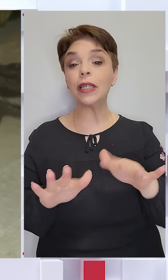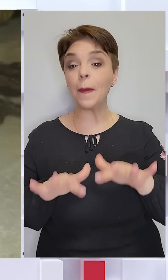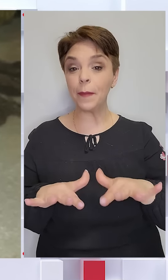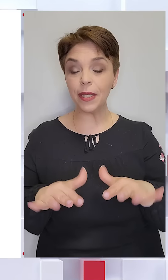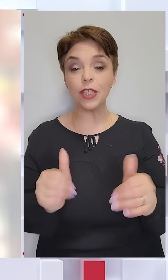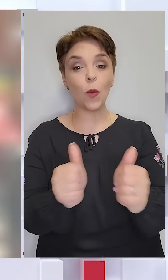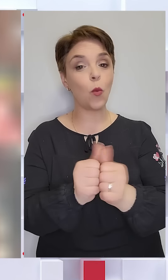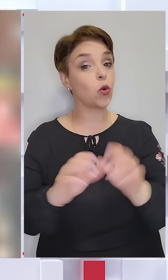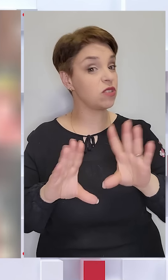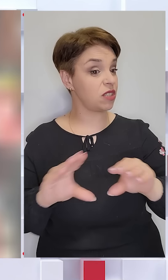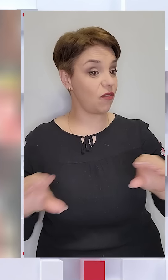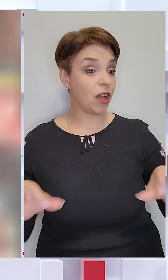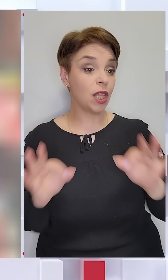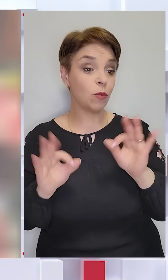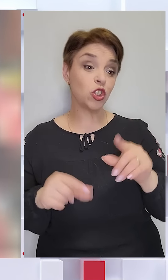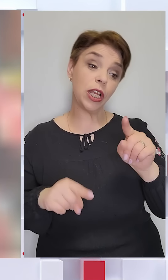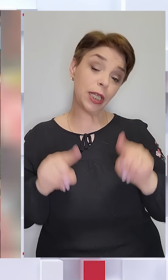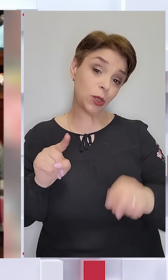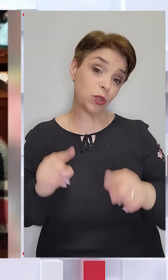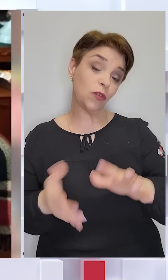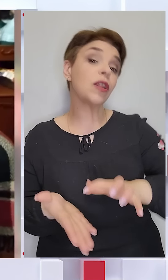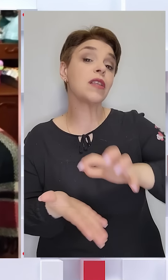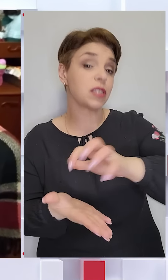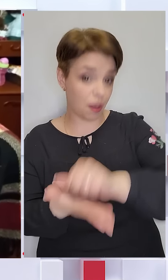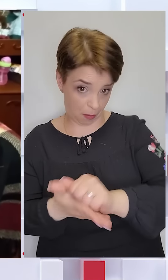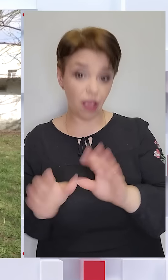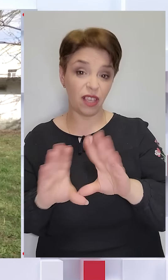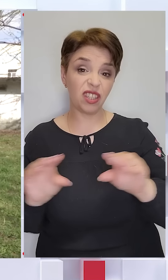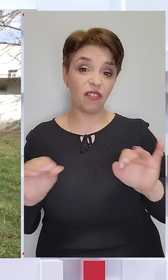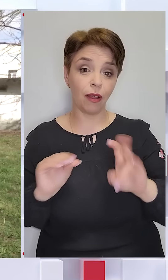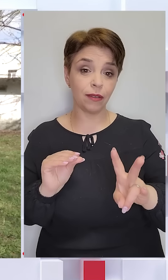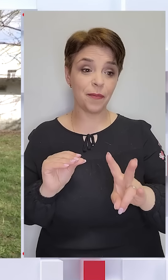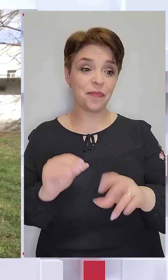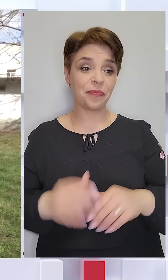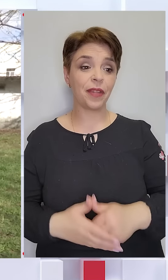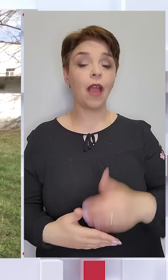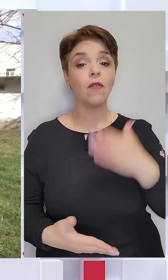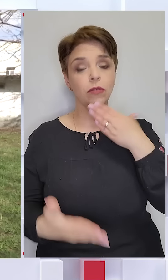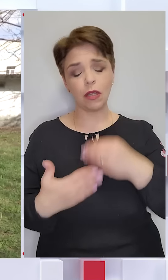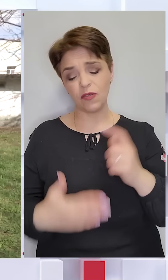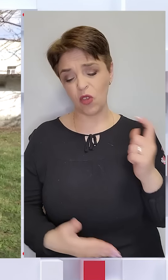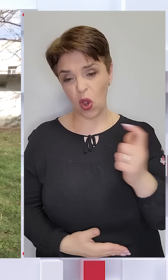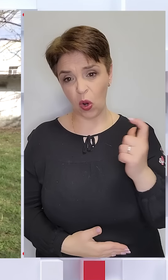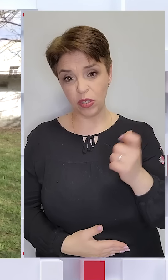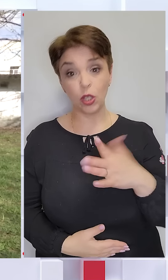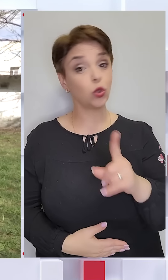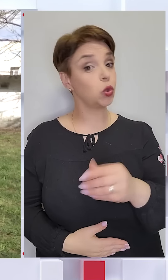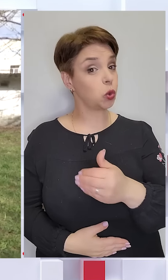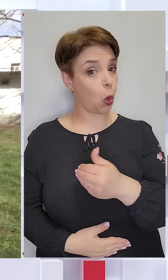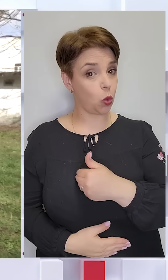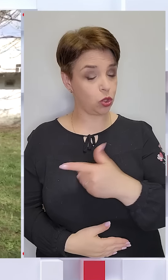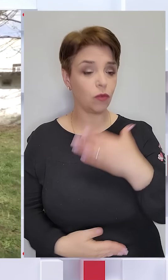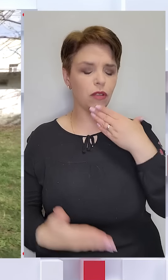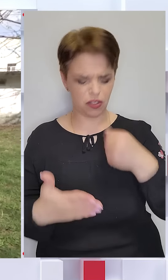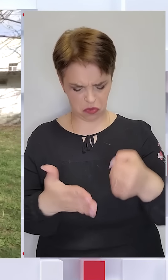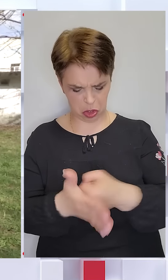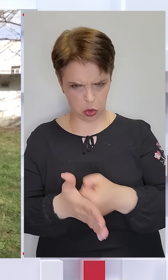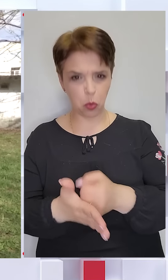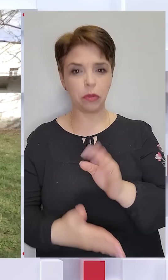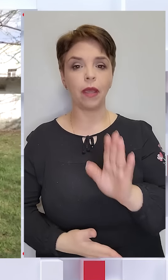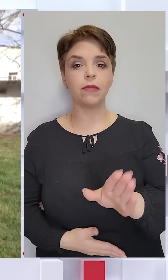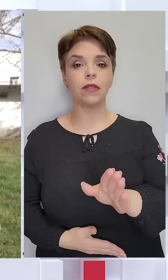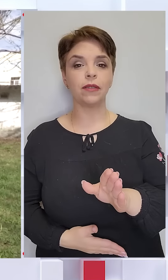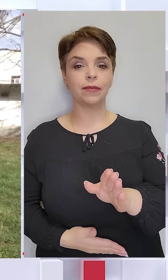місце поруч з диваном, хоча іноді вона займає і його. Вона своя хазяйка. Якщо щось хоче, вона своє доб'ється.